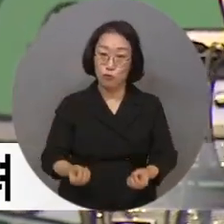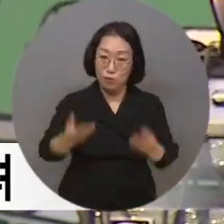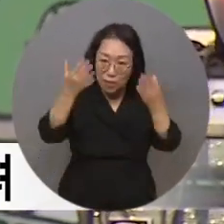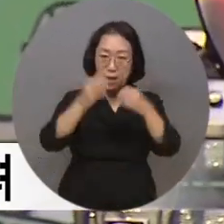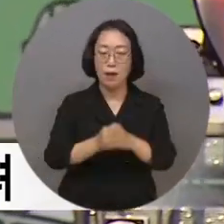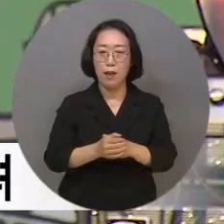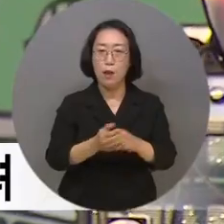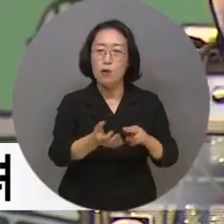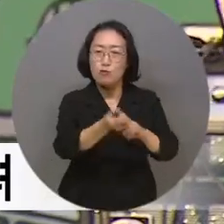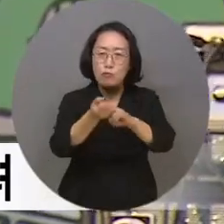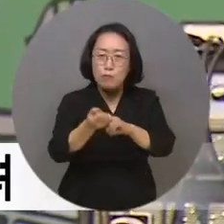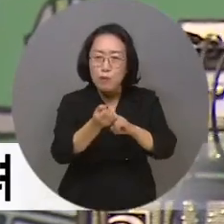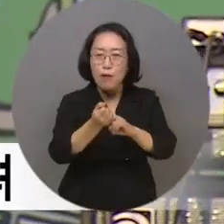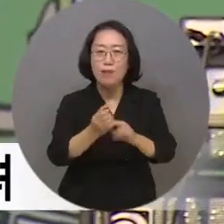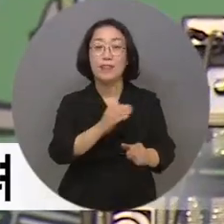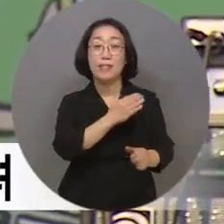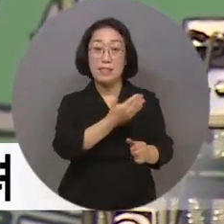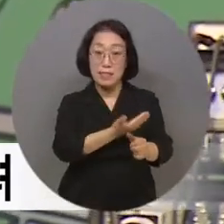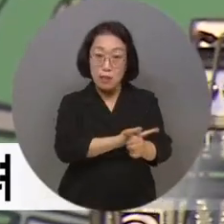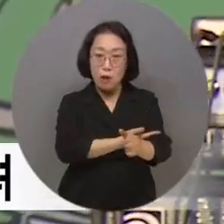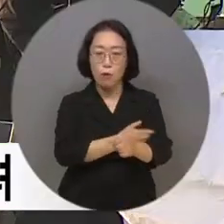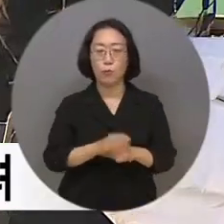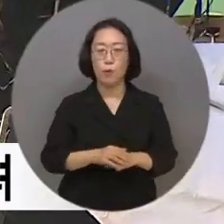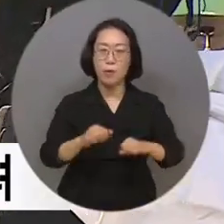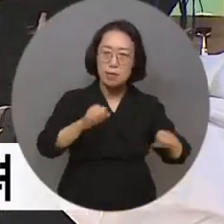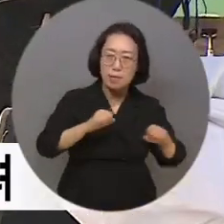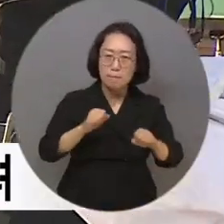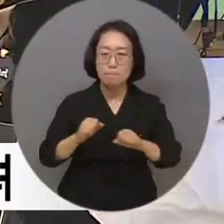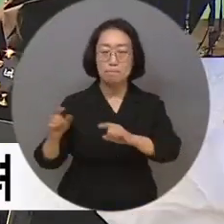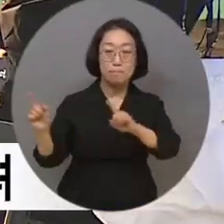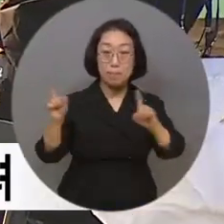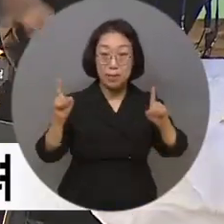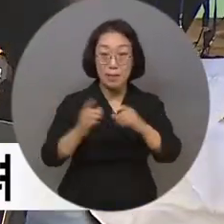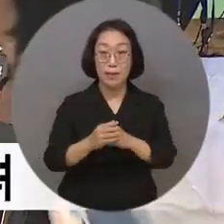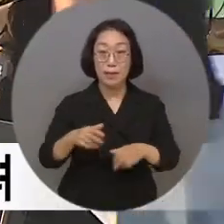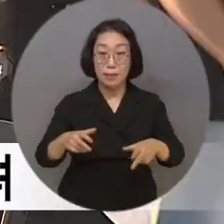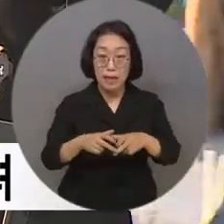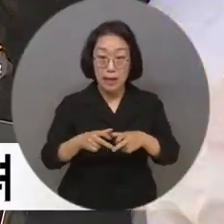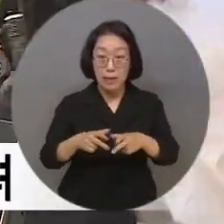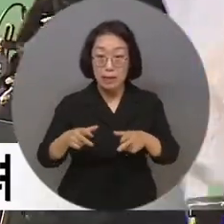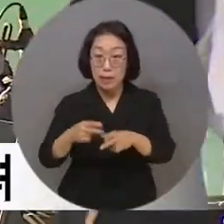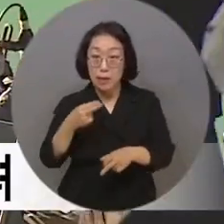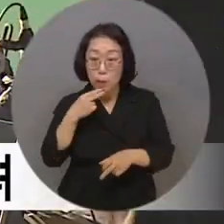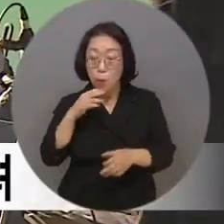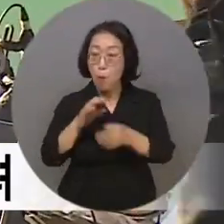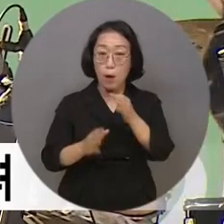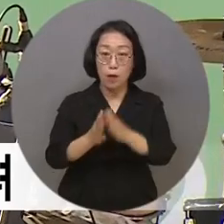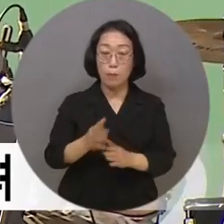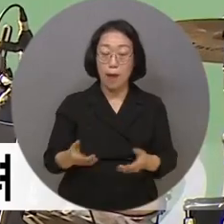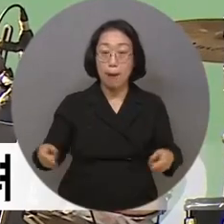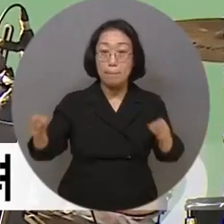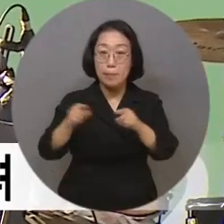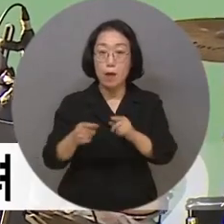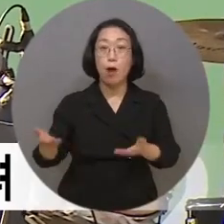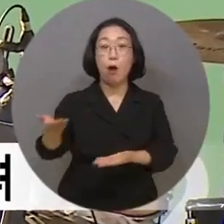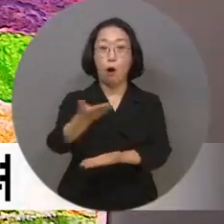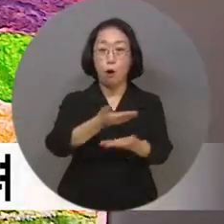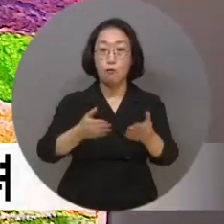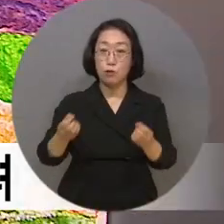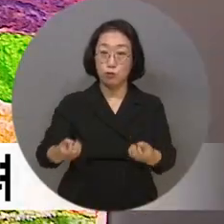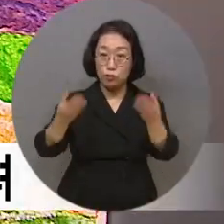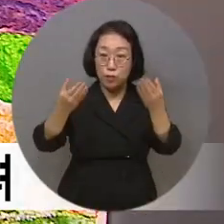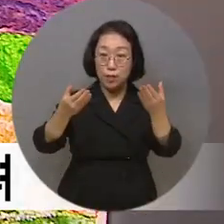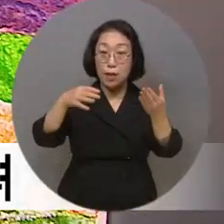잠재적 가능성, 열린 접근성, 활기찬 역동성, 그리고 장애인과 비장애인이 함께한다는 의미를 담은 이 축제는